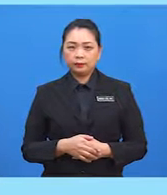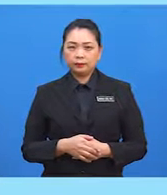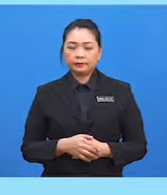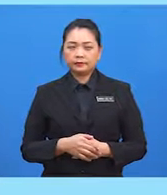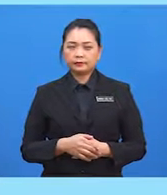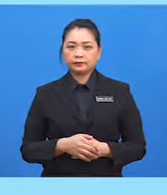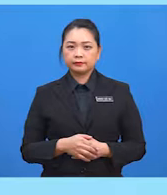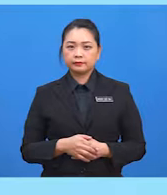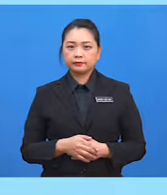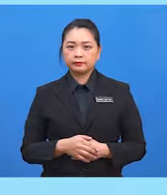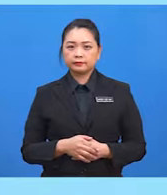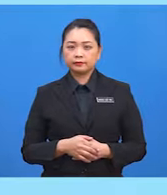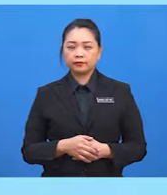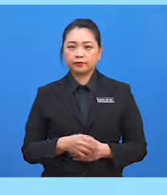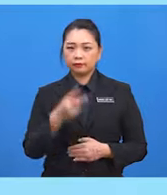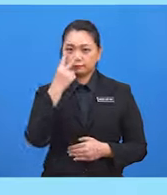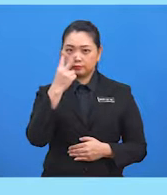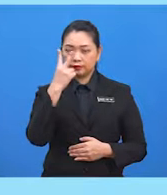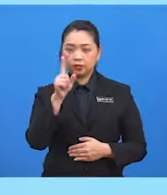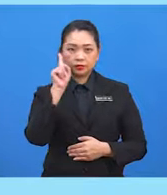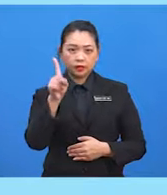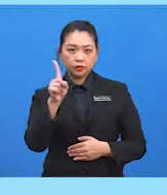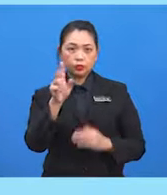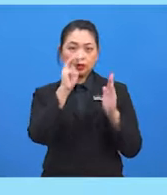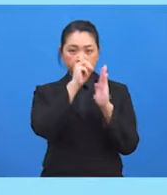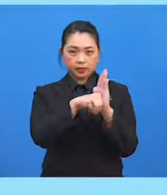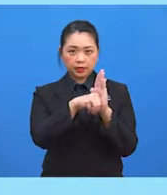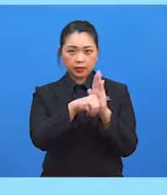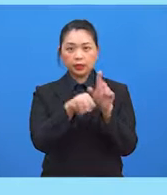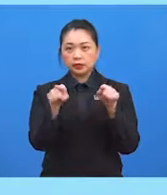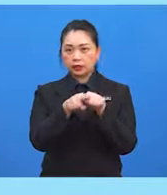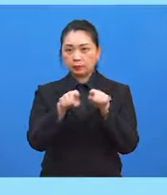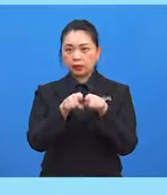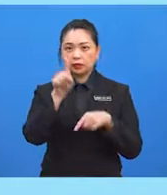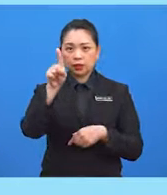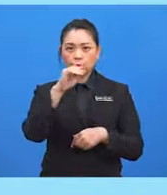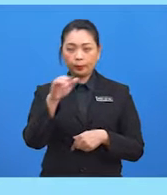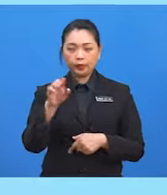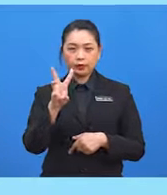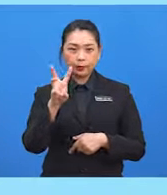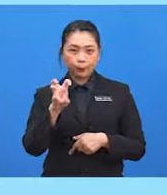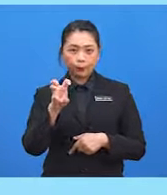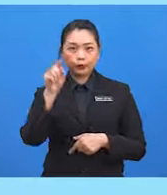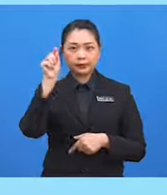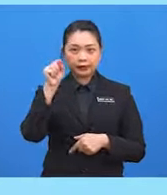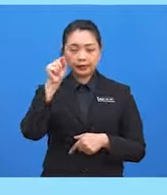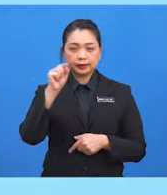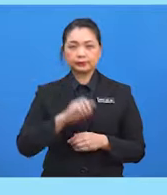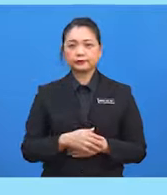1 minit dengan 1 per 60 darjah. Maka,